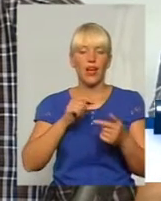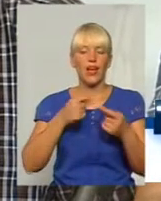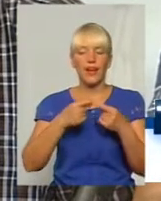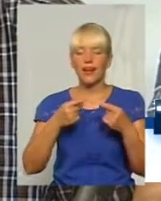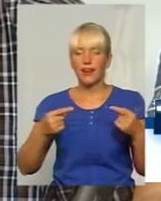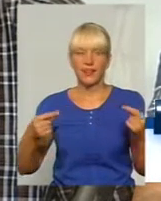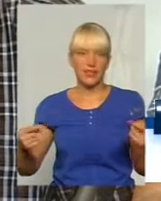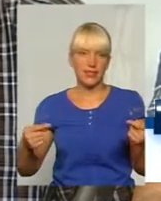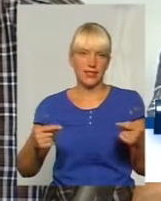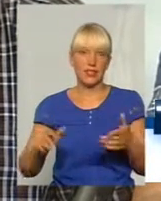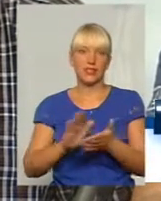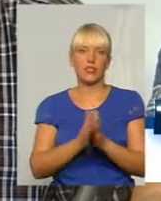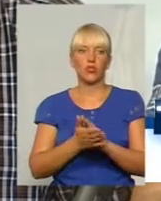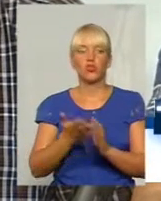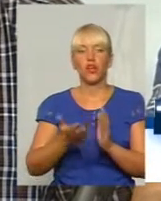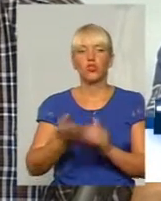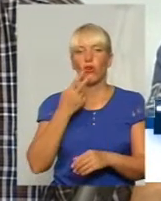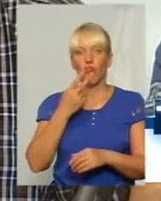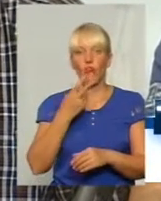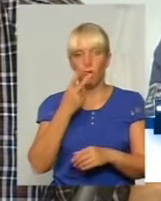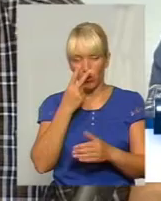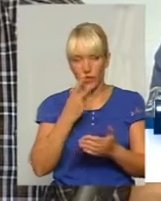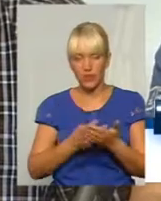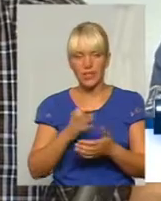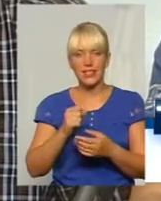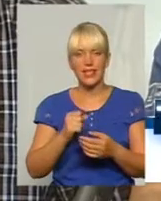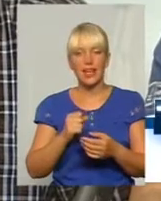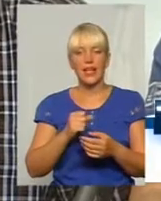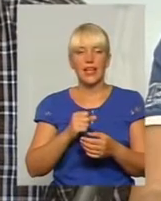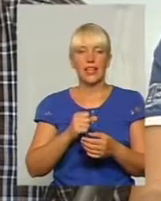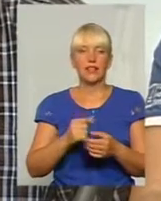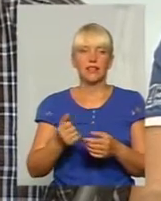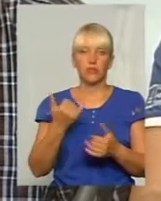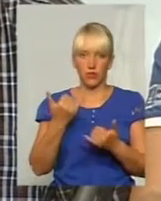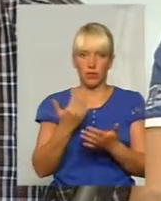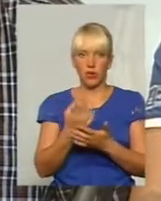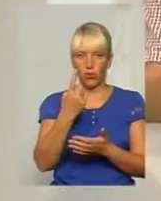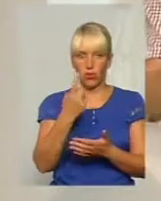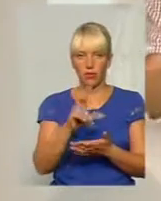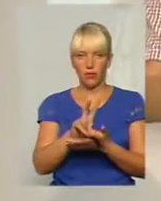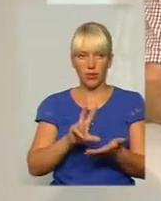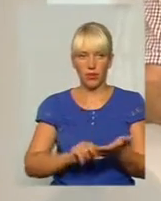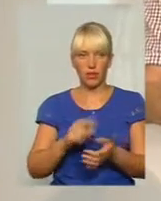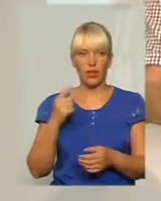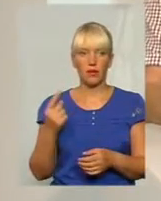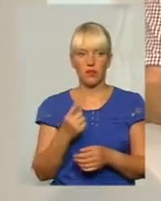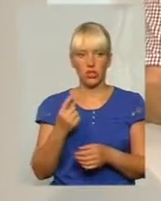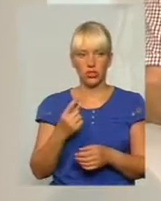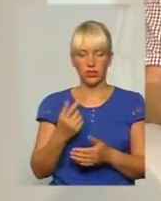нардепів Смельниччини, я так розумію, що по-різному вони всі голосували. Зараз можемо просто взяти один приклад. Саме найперший.